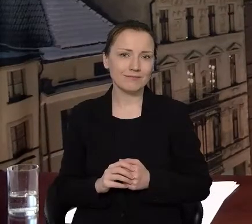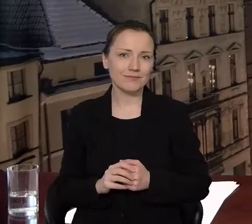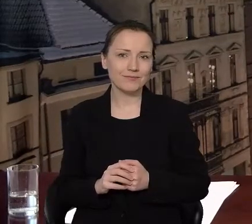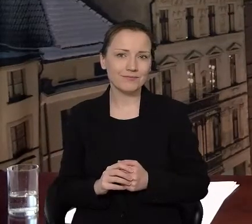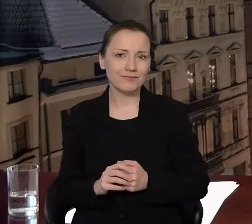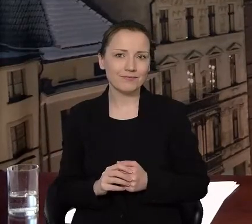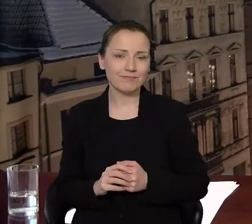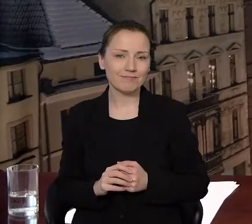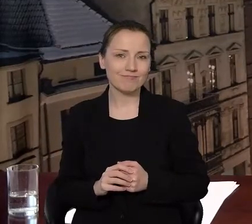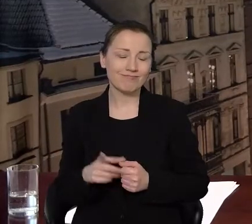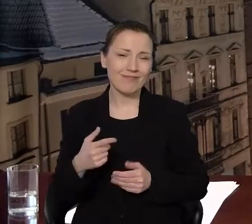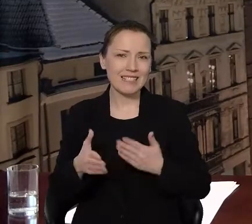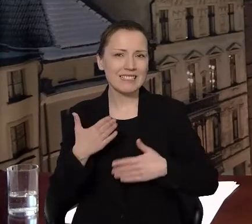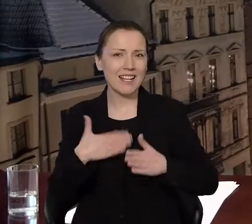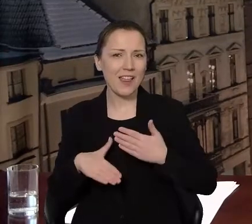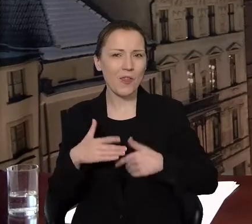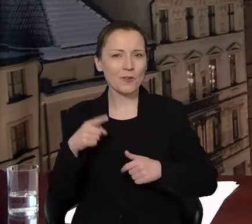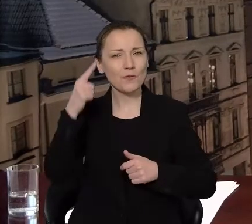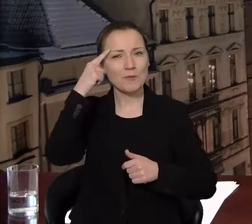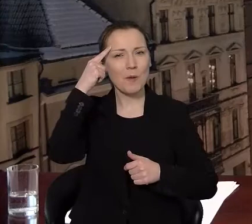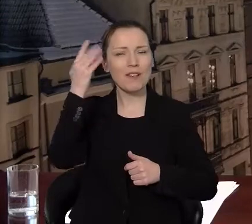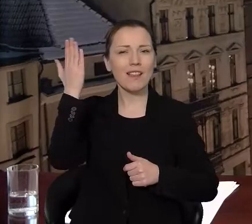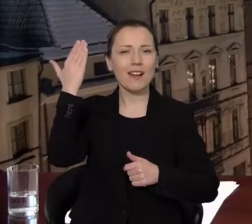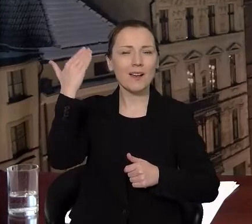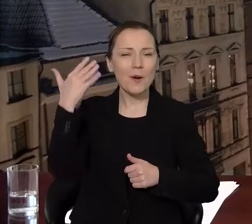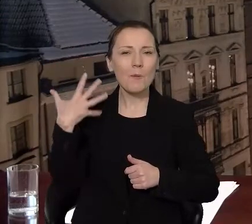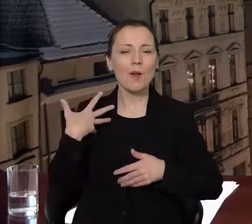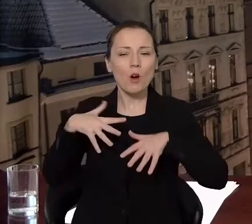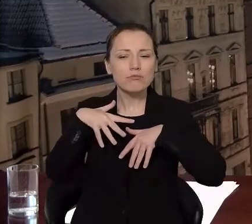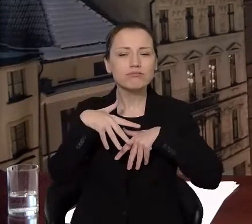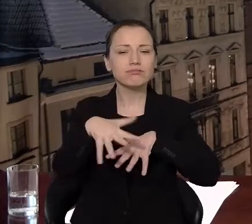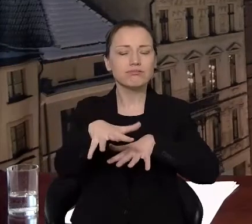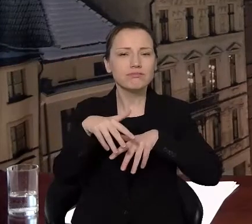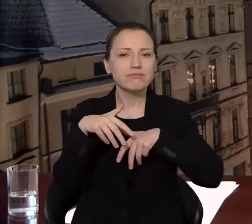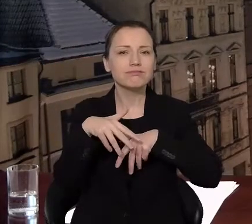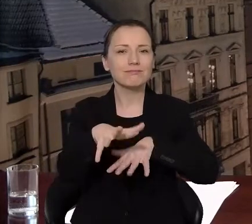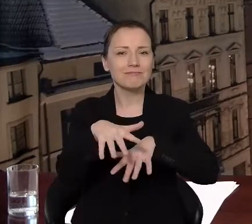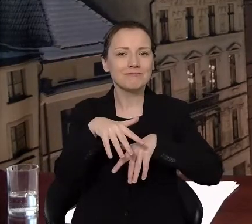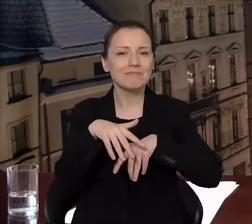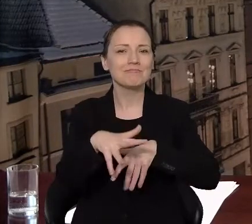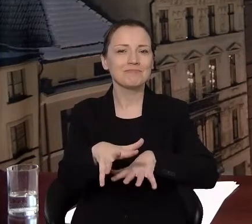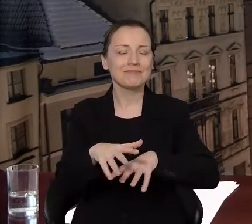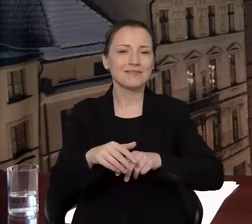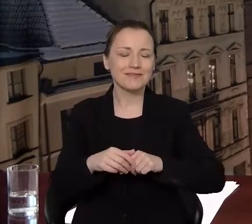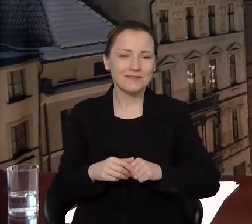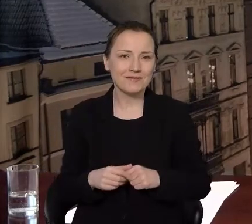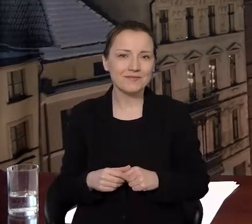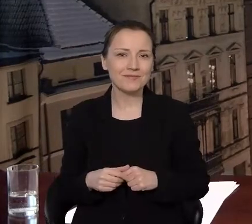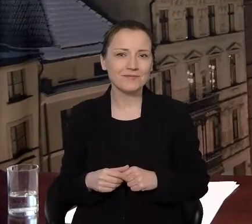Pewnie z radością wielu z nas wspomina to tłumne spotykanie się w dniu święta Trzech Króli